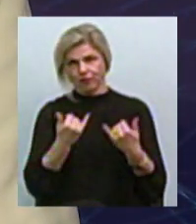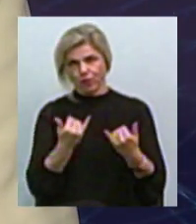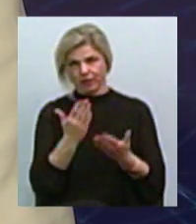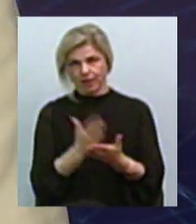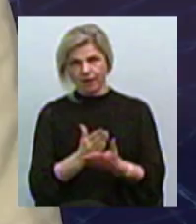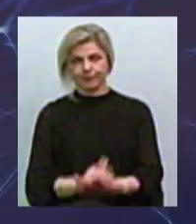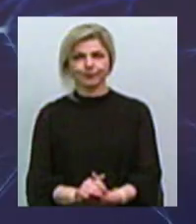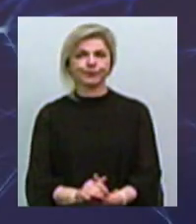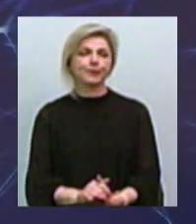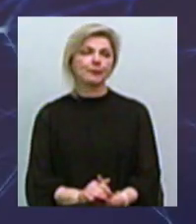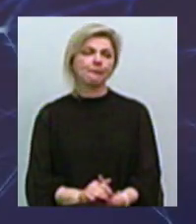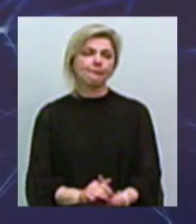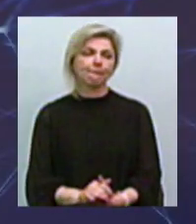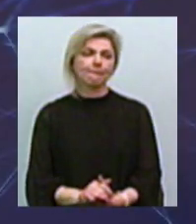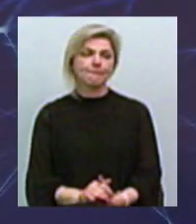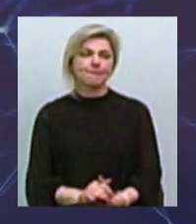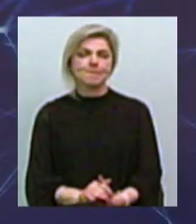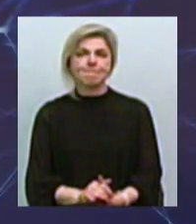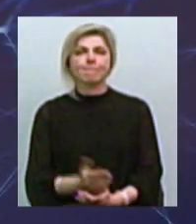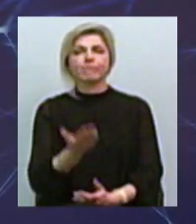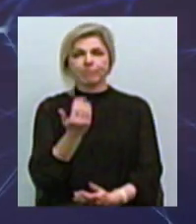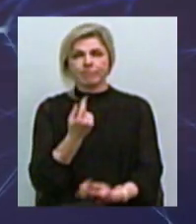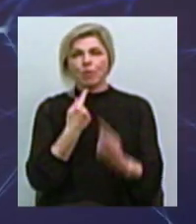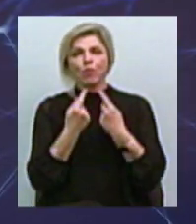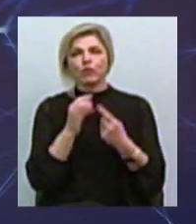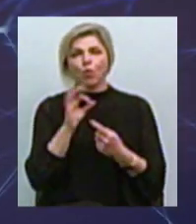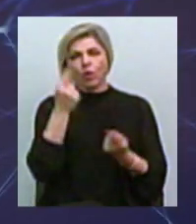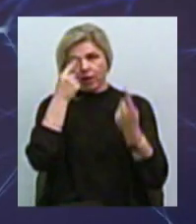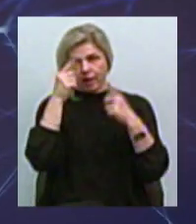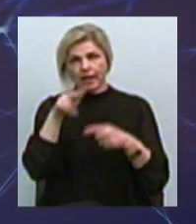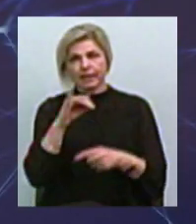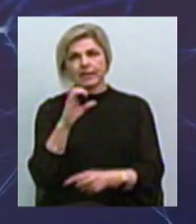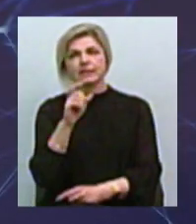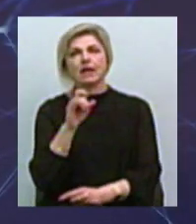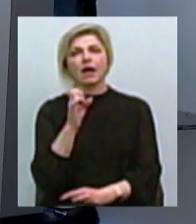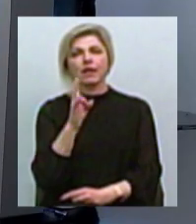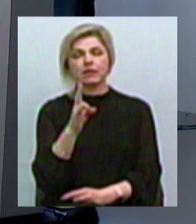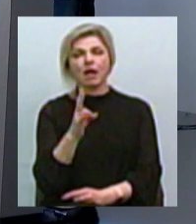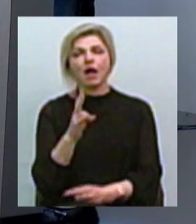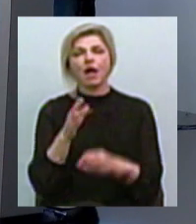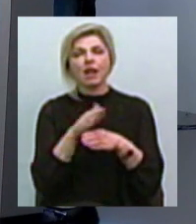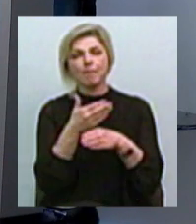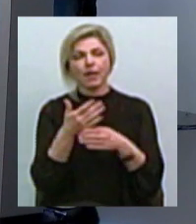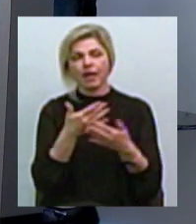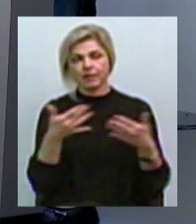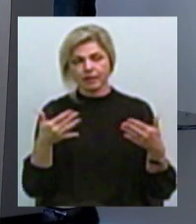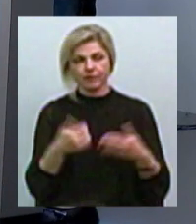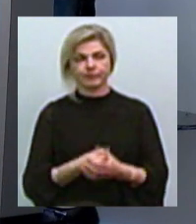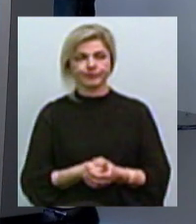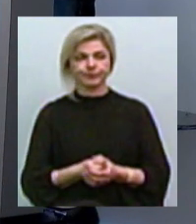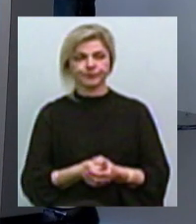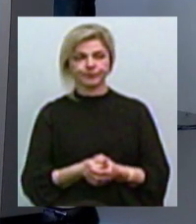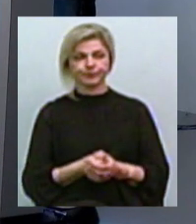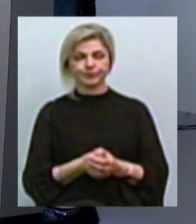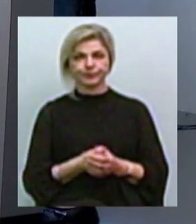давайте пройдемося тоді по цьому дизайну Які з елементів ви можете пояснити? Походження або значення? Ну, походження тут